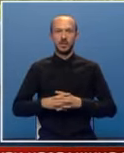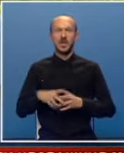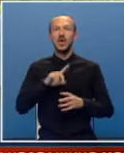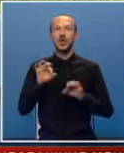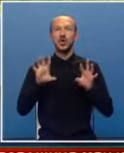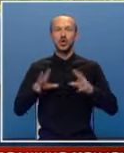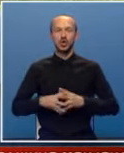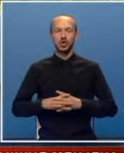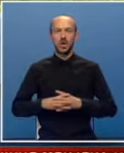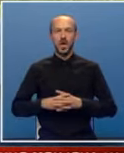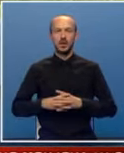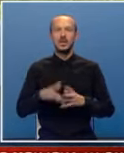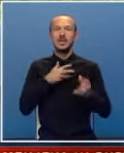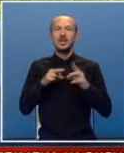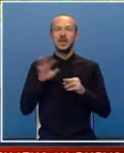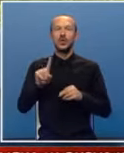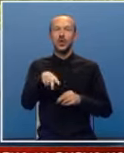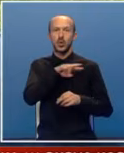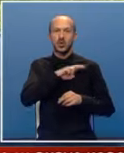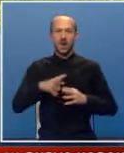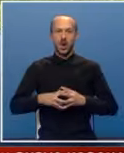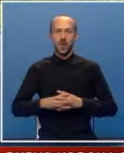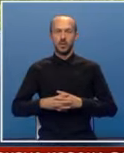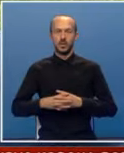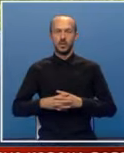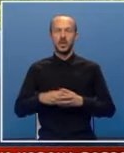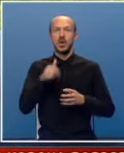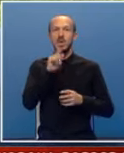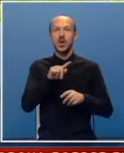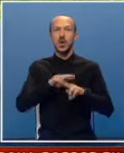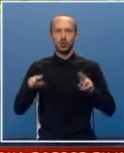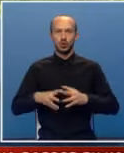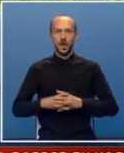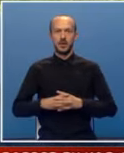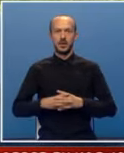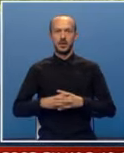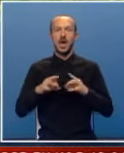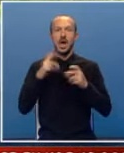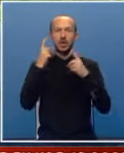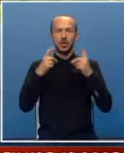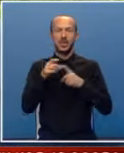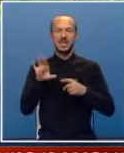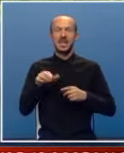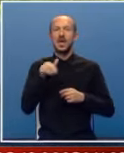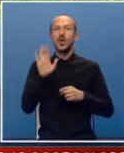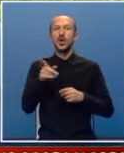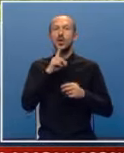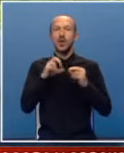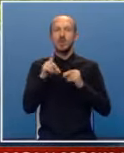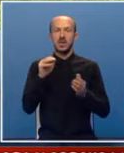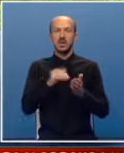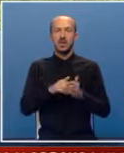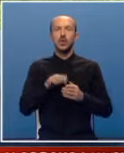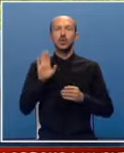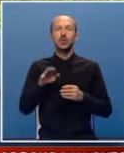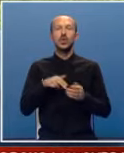niko ništa za ovo nije odgovarao, niti osuđen. A čini mi se i oni koji bi trebali to